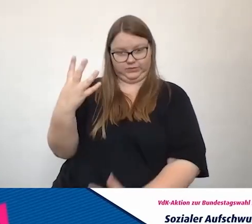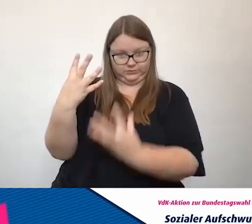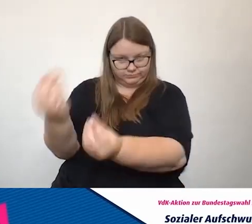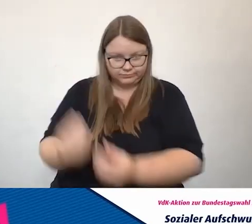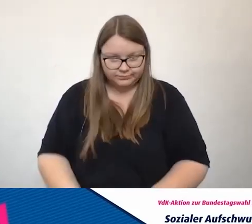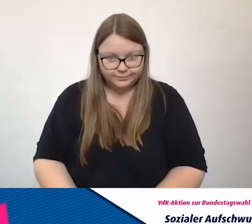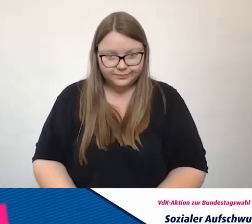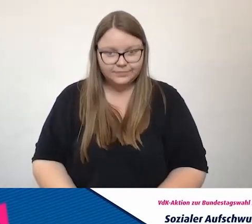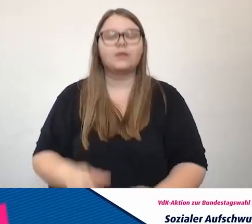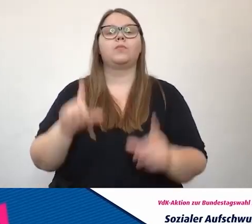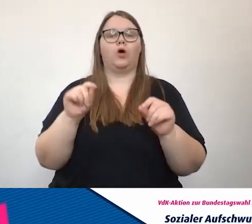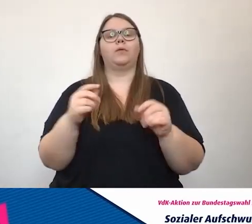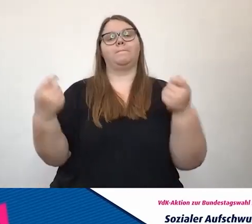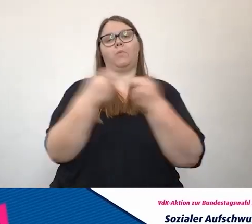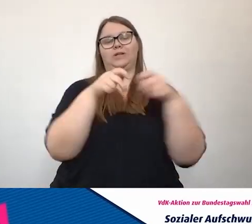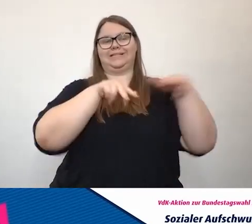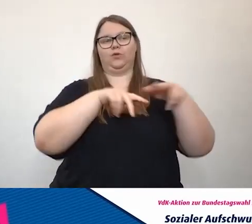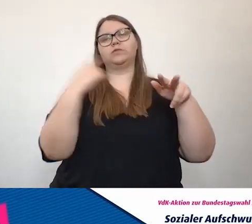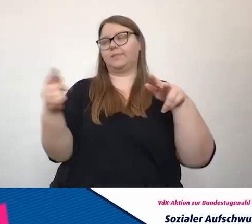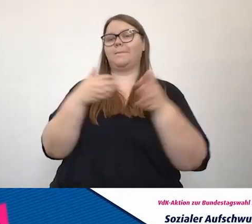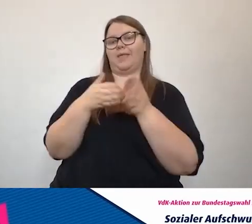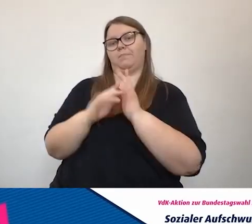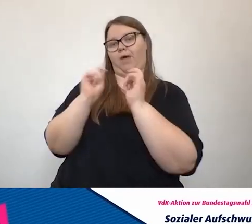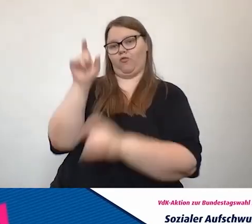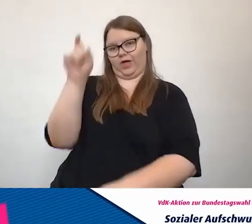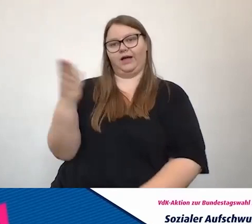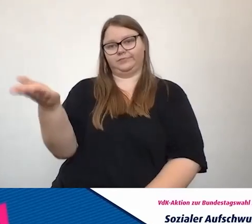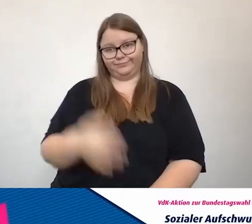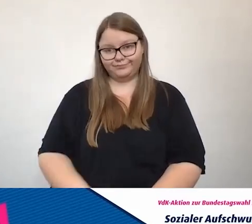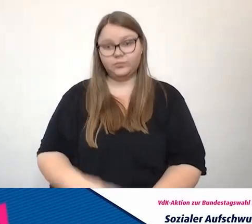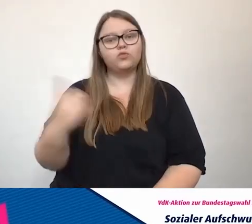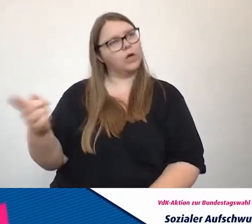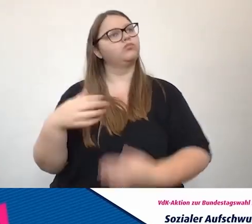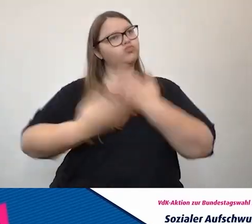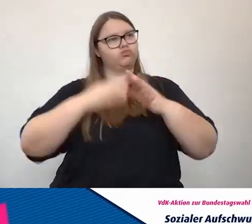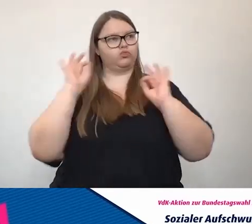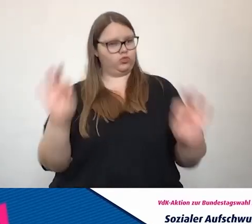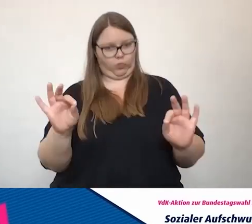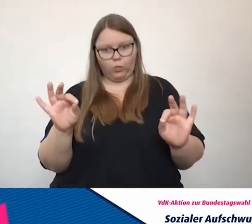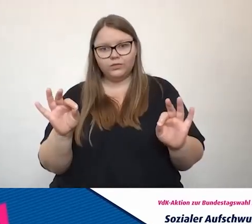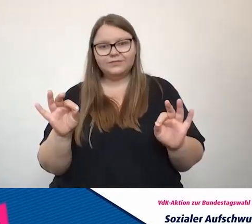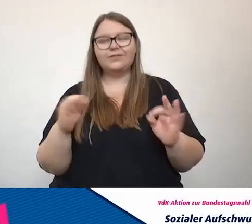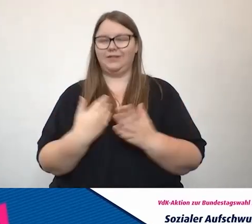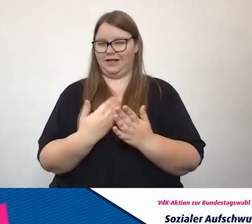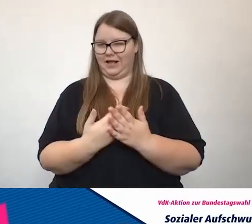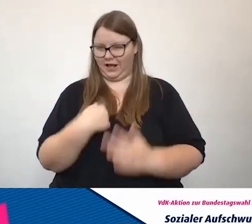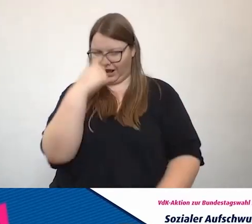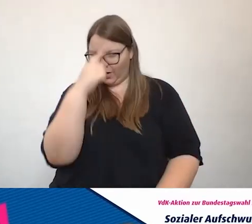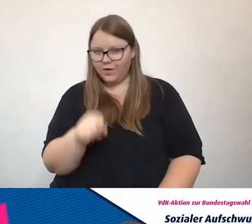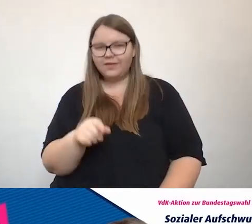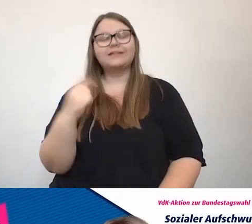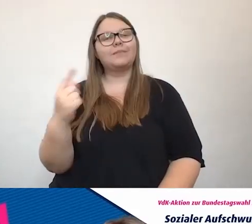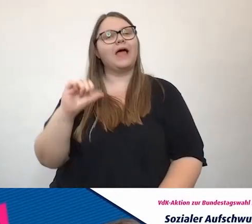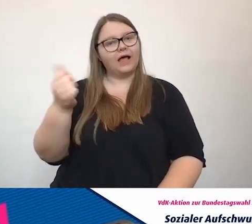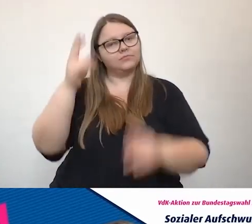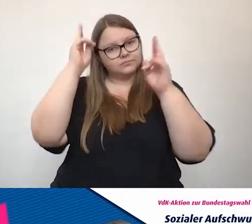bei der Bundesregierung. Und das hast du ziemlich grandios gemacht. Und seitdem, und ich glaube, wenn ich das richtig sehe, warst du die Erste, die